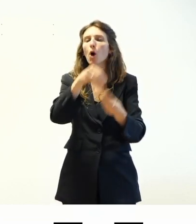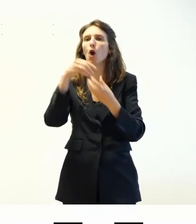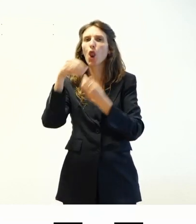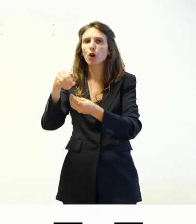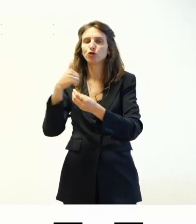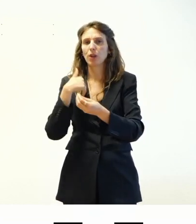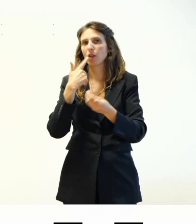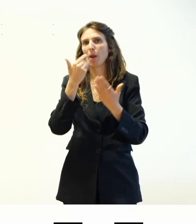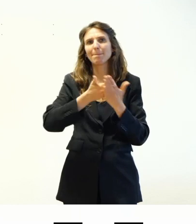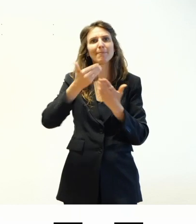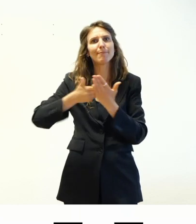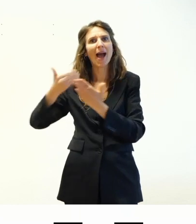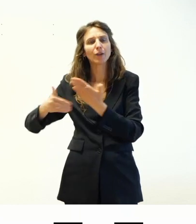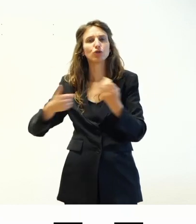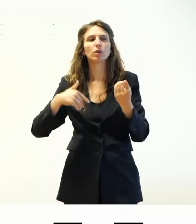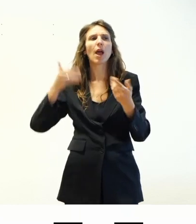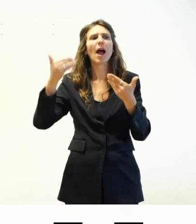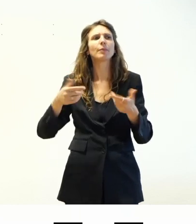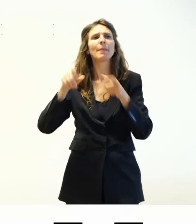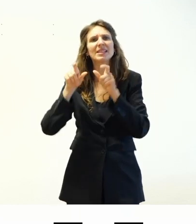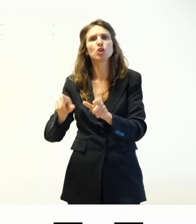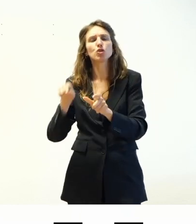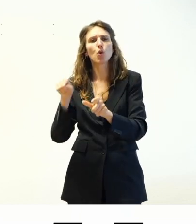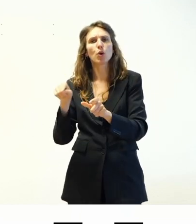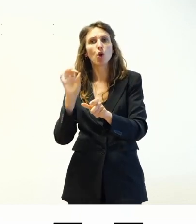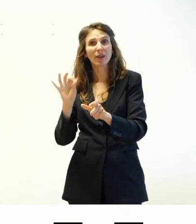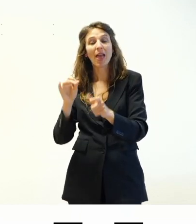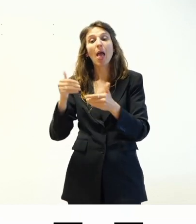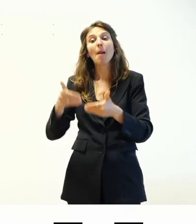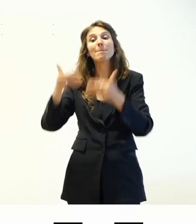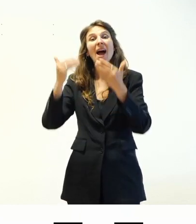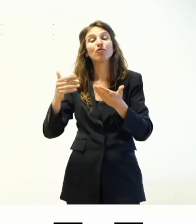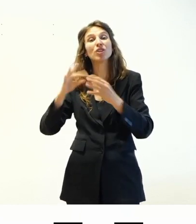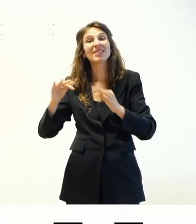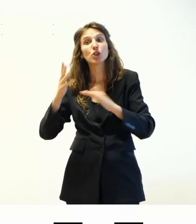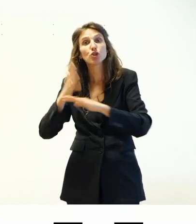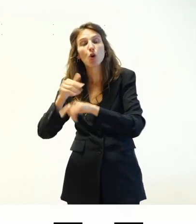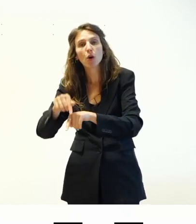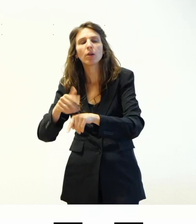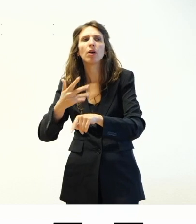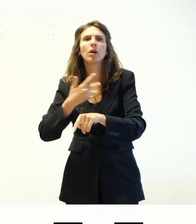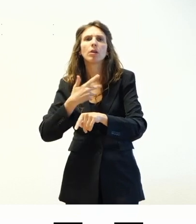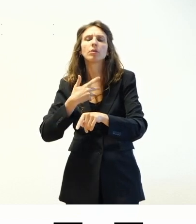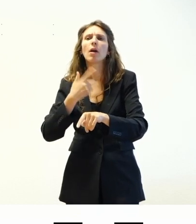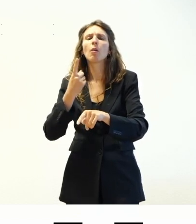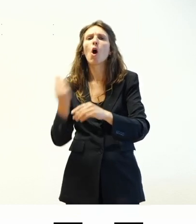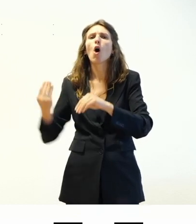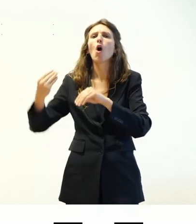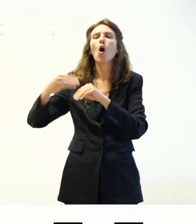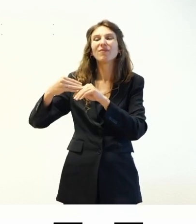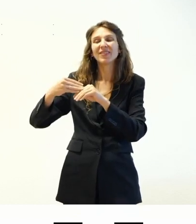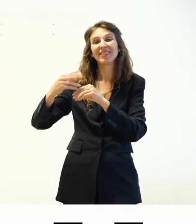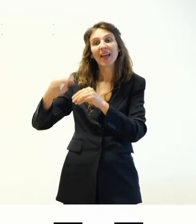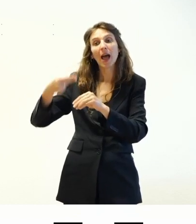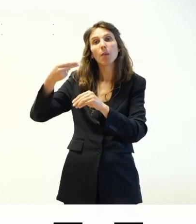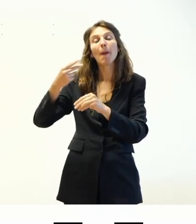che avere le pagine, ad esempio le pagine delle sessioni. Le pagine delle sessioni sono un post type personalizzato di WordPress.